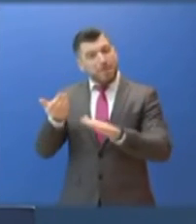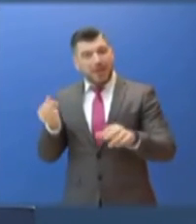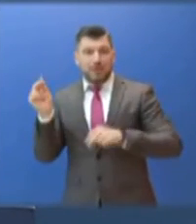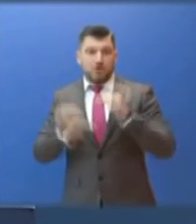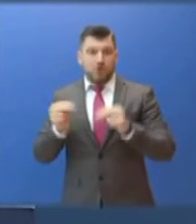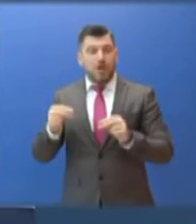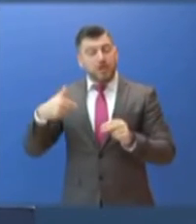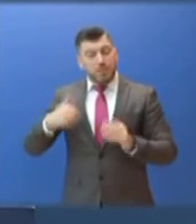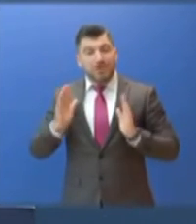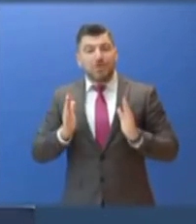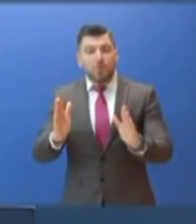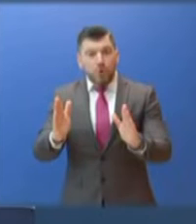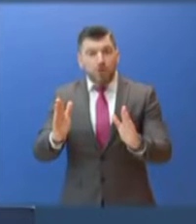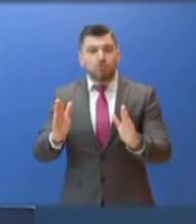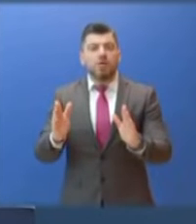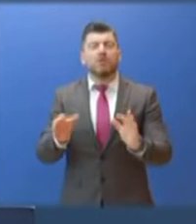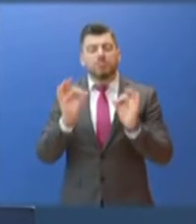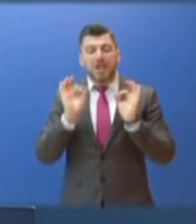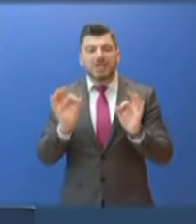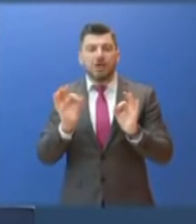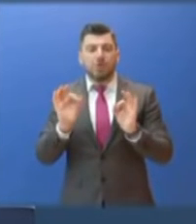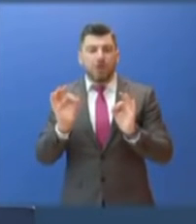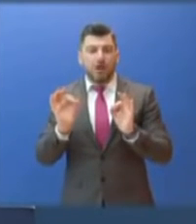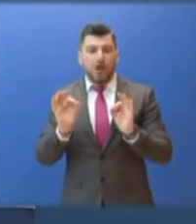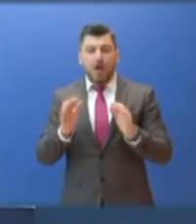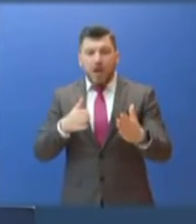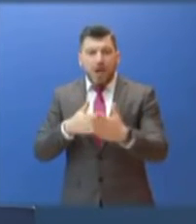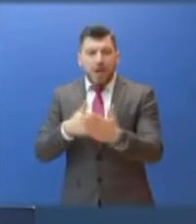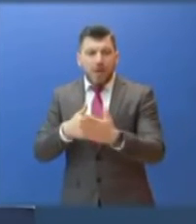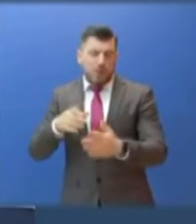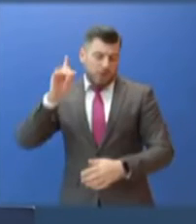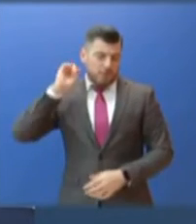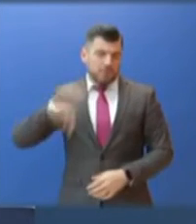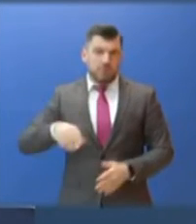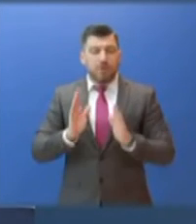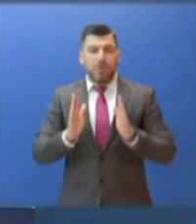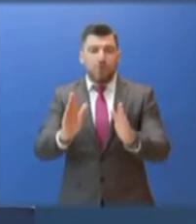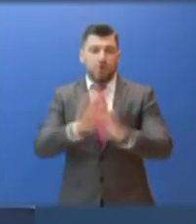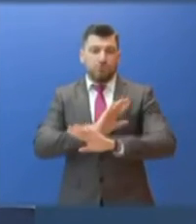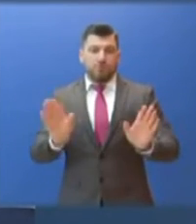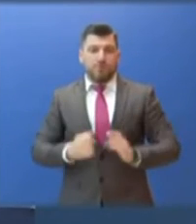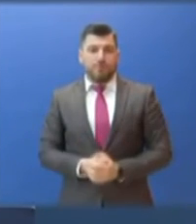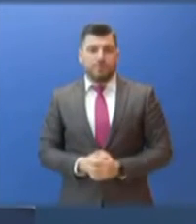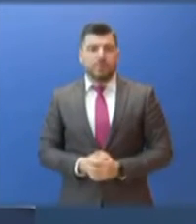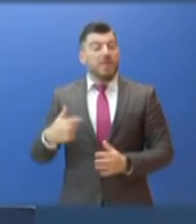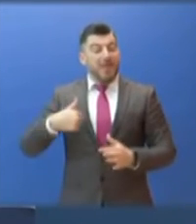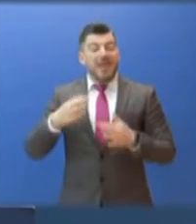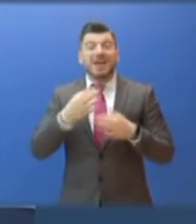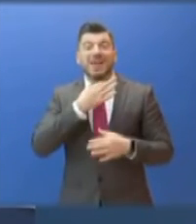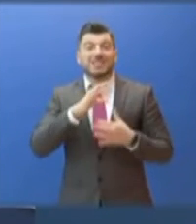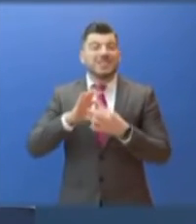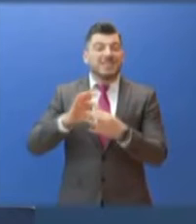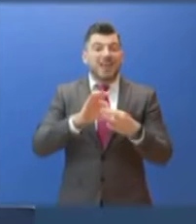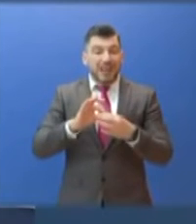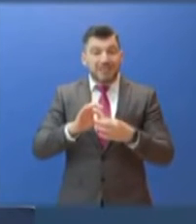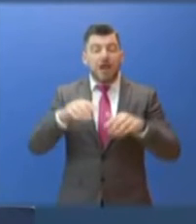μας να προχωρήσουμε χωρίς εκτόσεις και χωρίς να υπολογίζουμε το οποιοδήποτε πολιτικό κόστος στην κατεύθυνση αυτή. Χρειάζεται η συνεργασία των πριτανικών